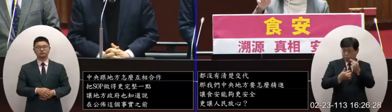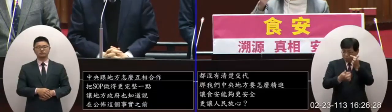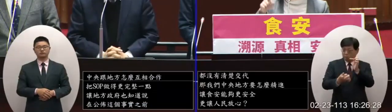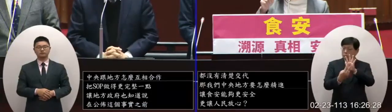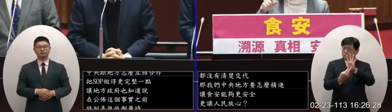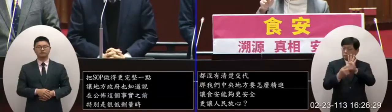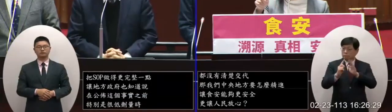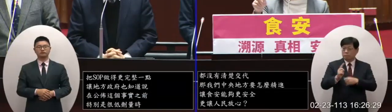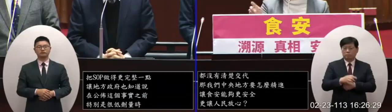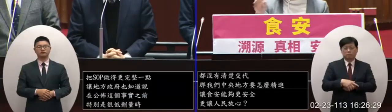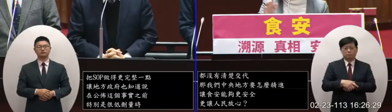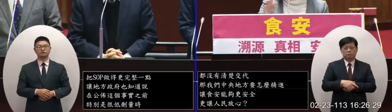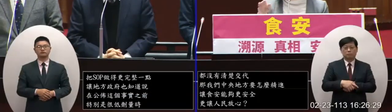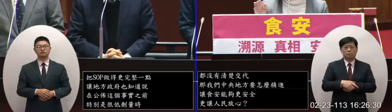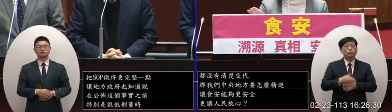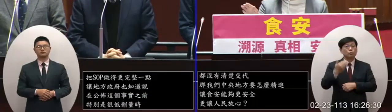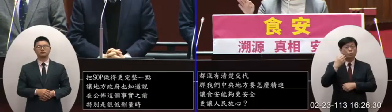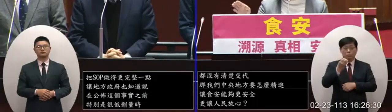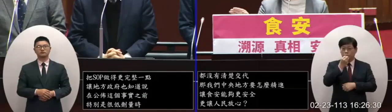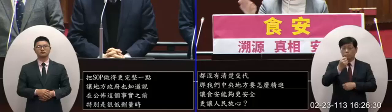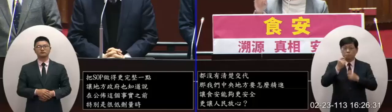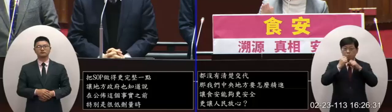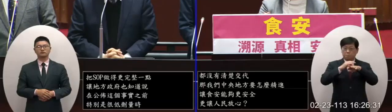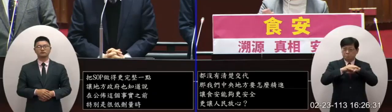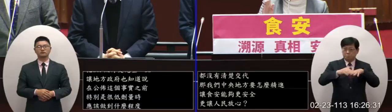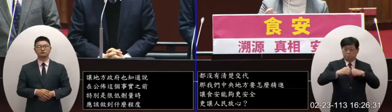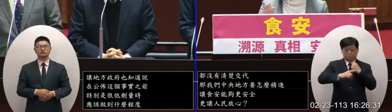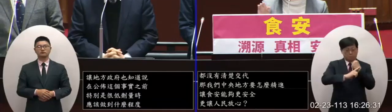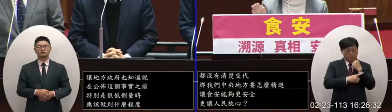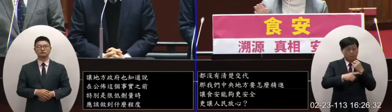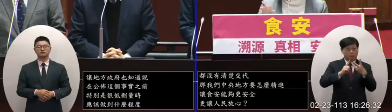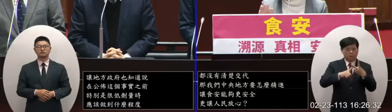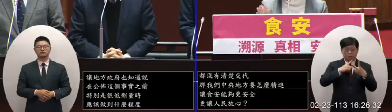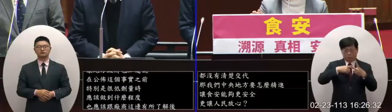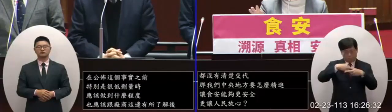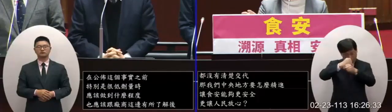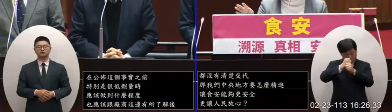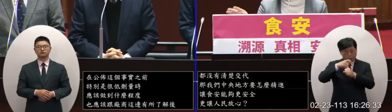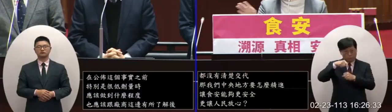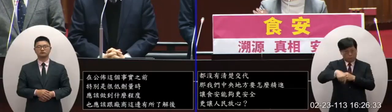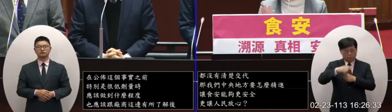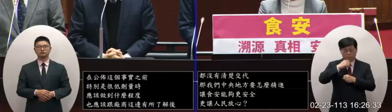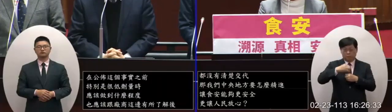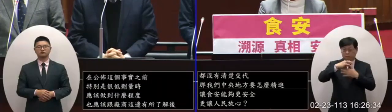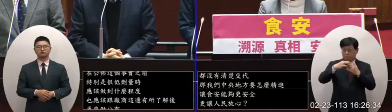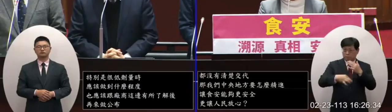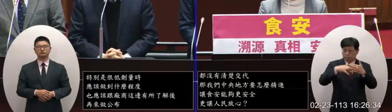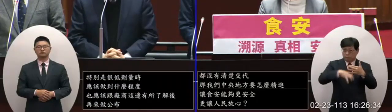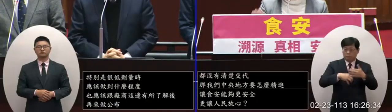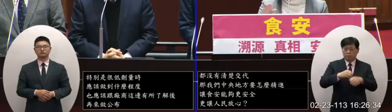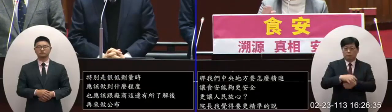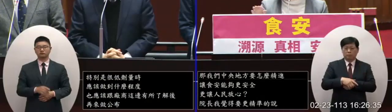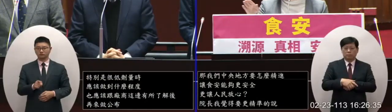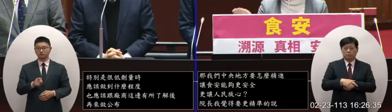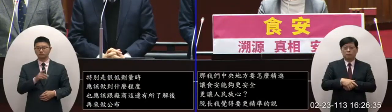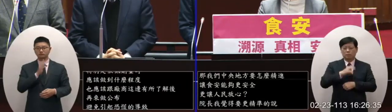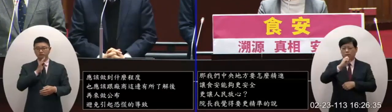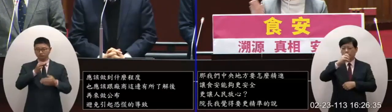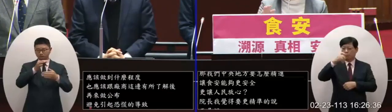是說在我們整個實案的相關的法規或者是實驗抽樣的相關的規範裡面SOP